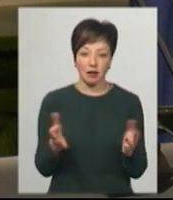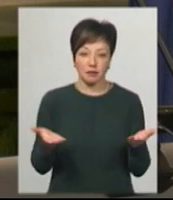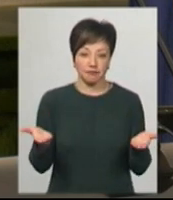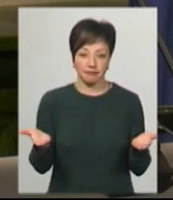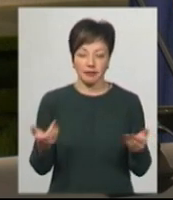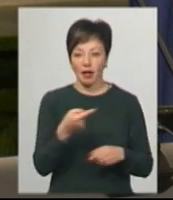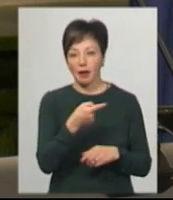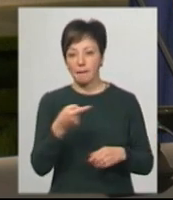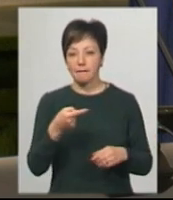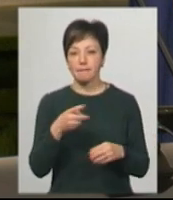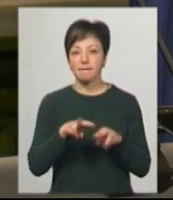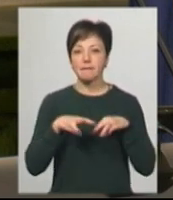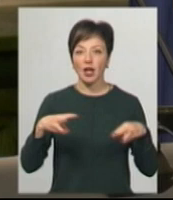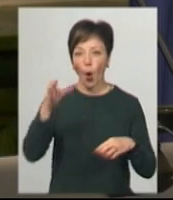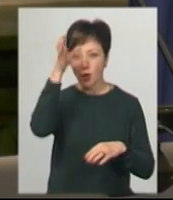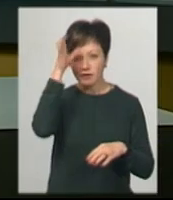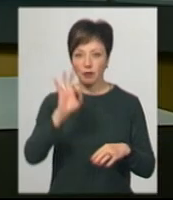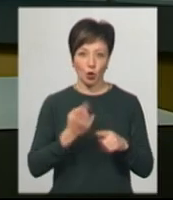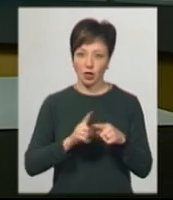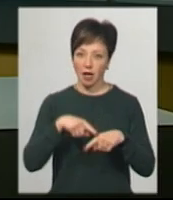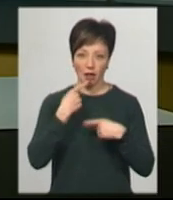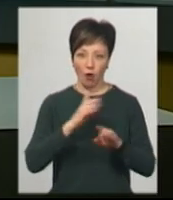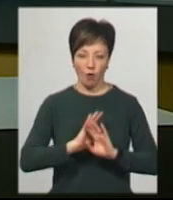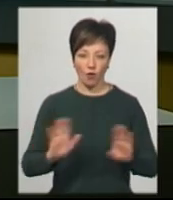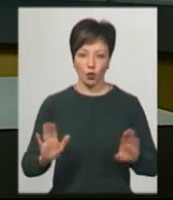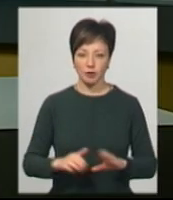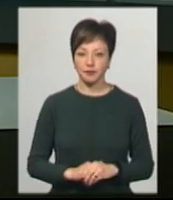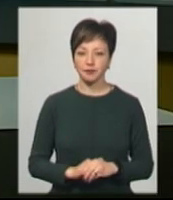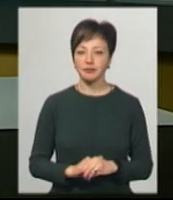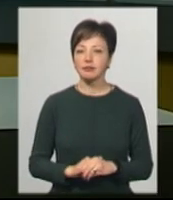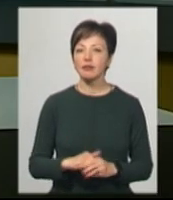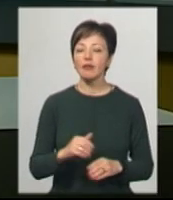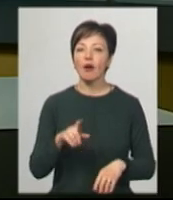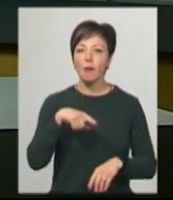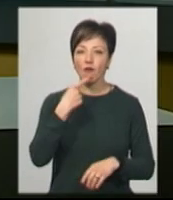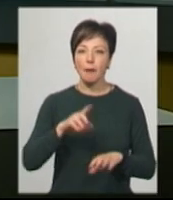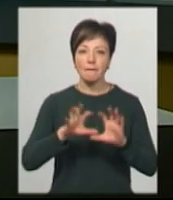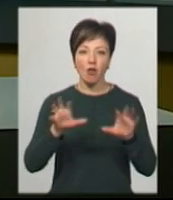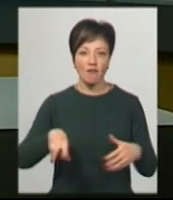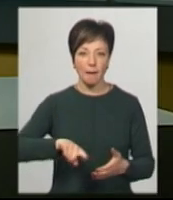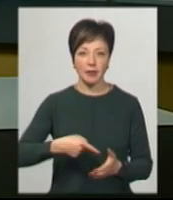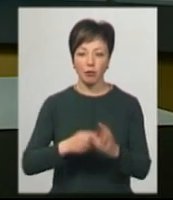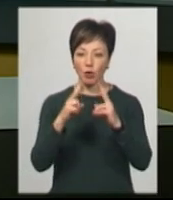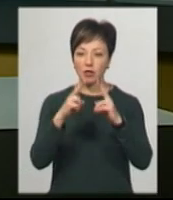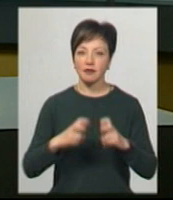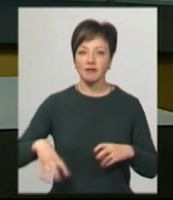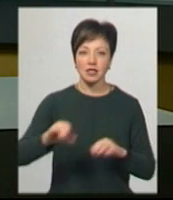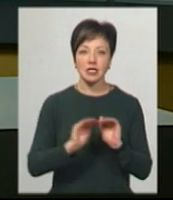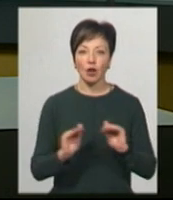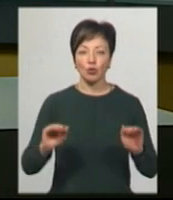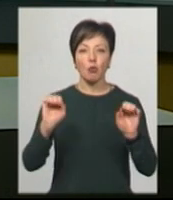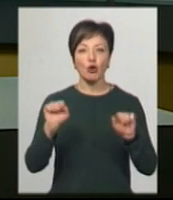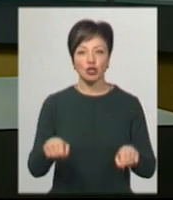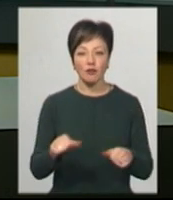Міносвіти про це не говорять. За словами Олександра Семчишина, наразі проаналізували в усіх садочках